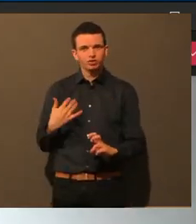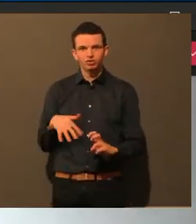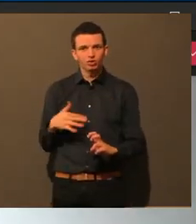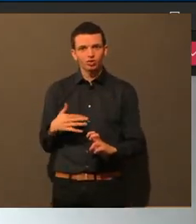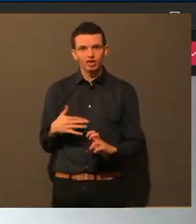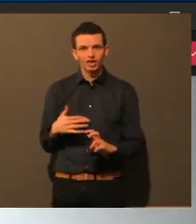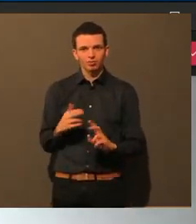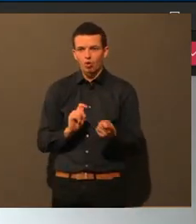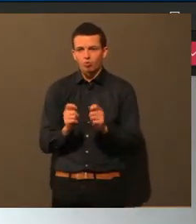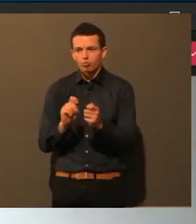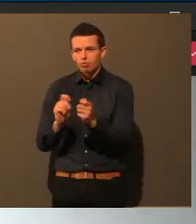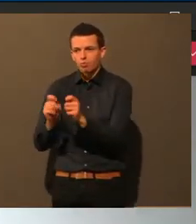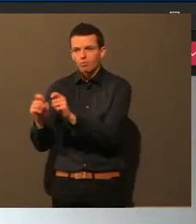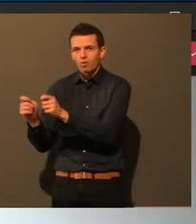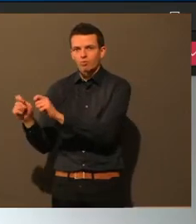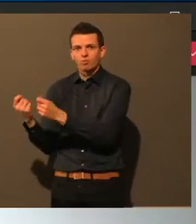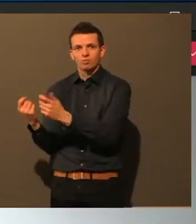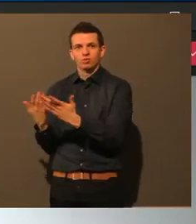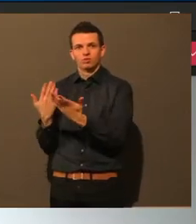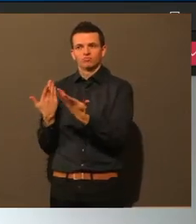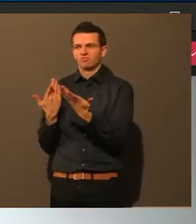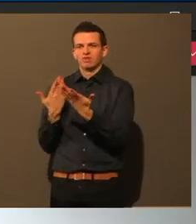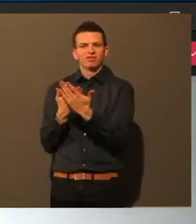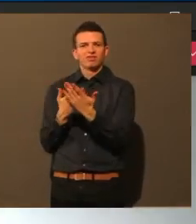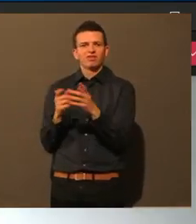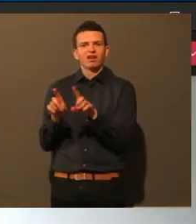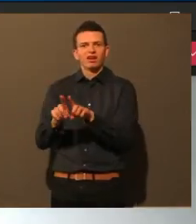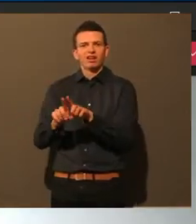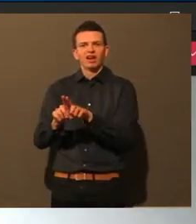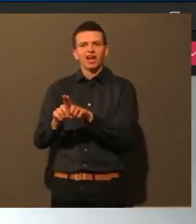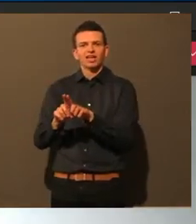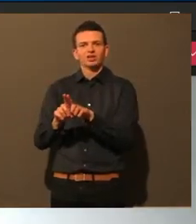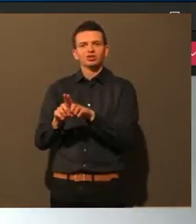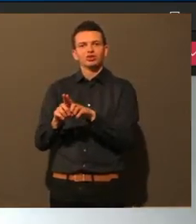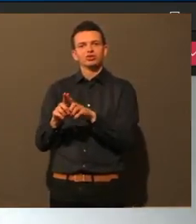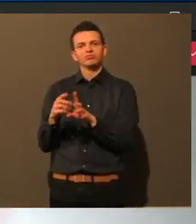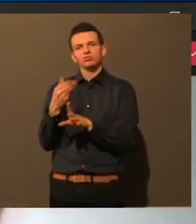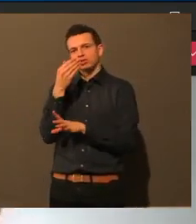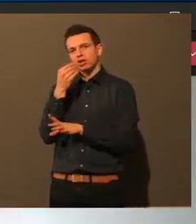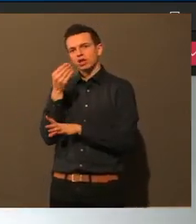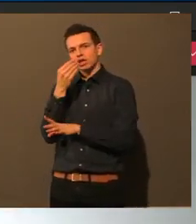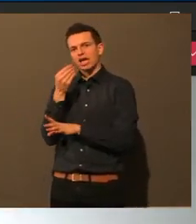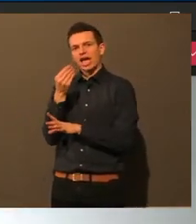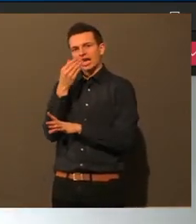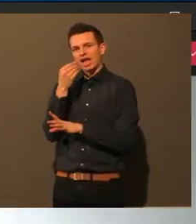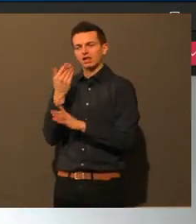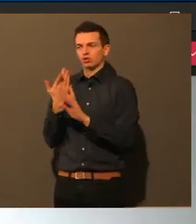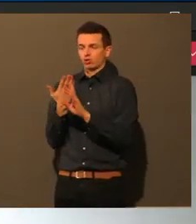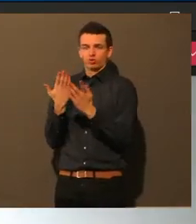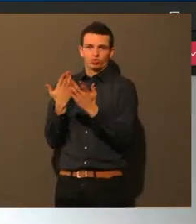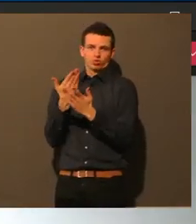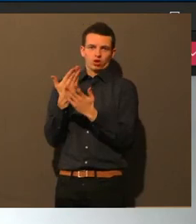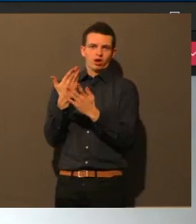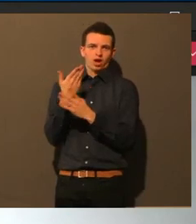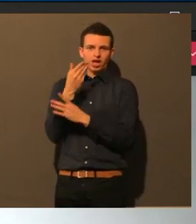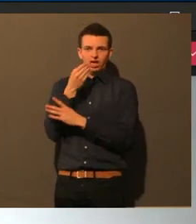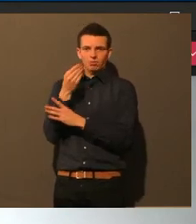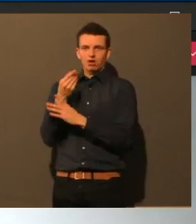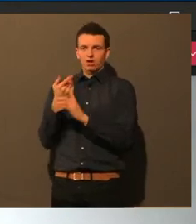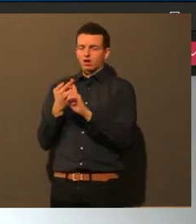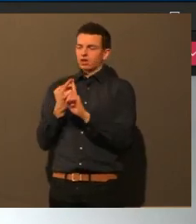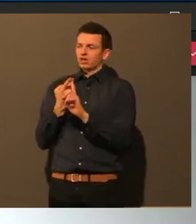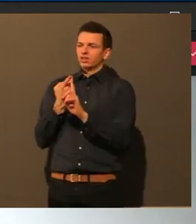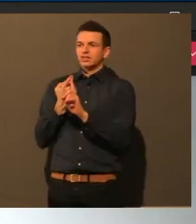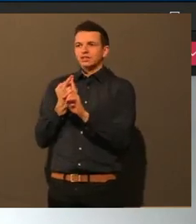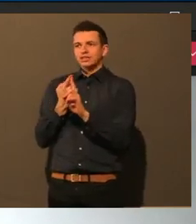grippalen Infekt und Corona ist ja bei einem milden Verlauf tatsächlich vergleichbar mit so einem grippalen Infekt. Da ist ja der Spruch, den es da